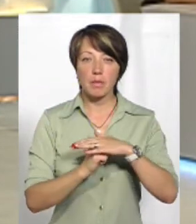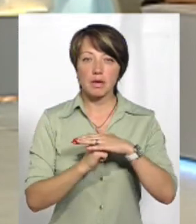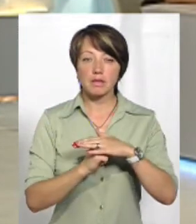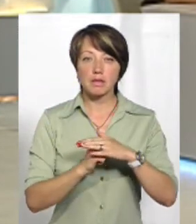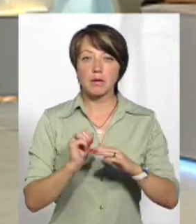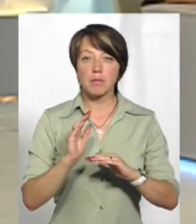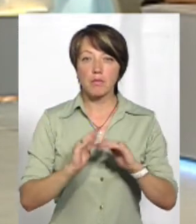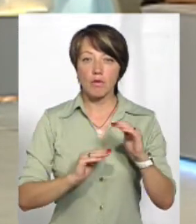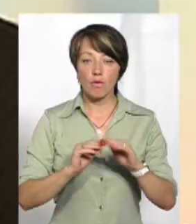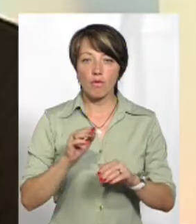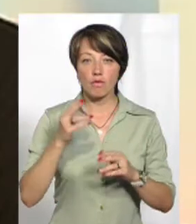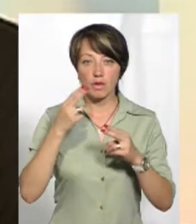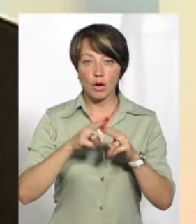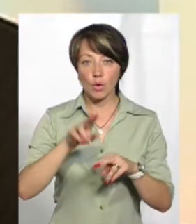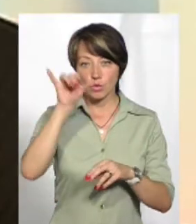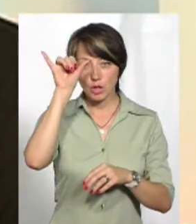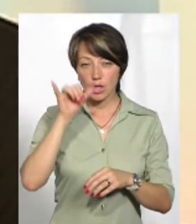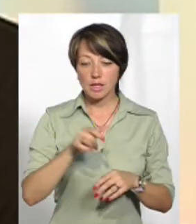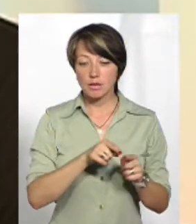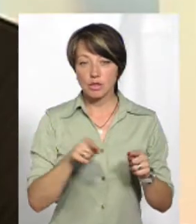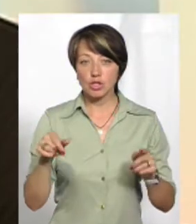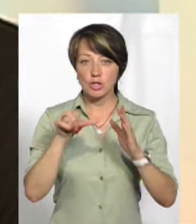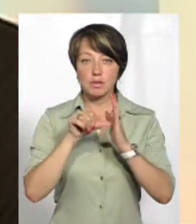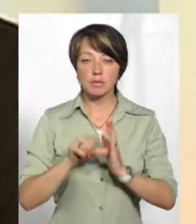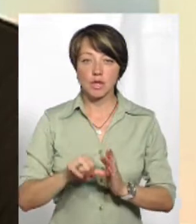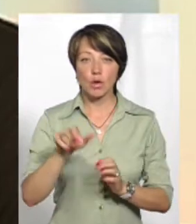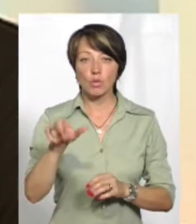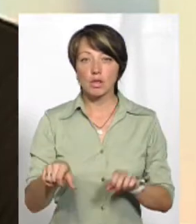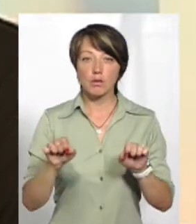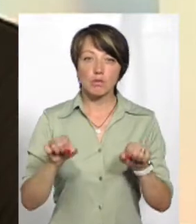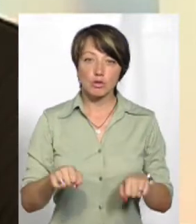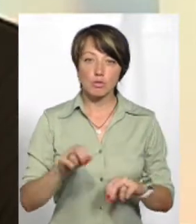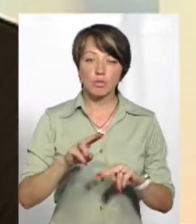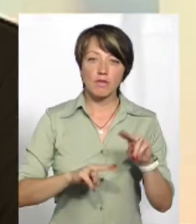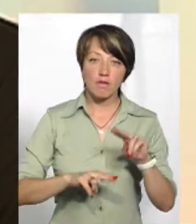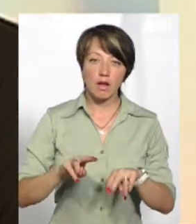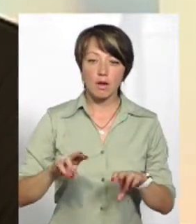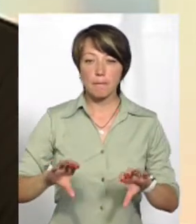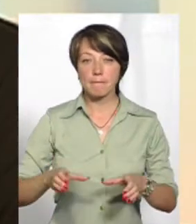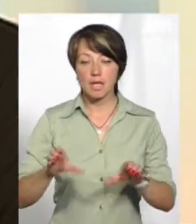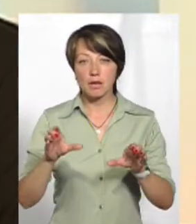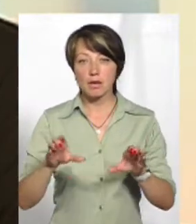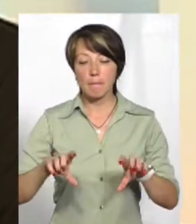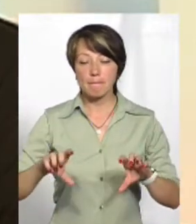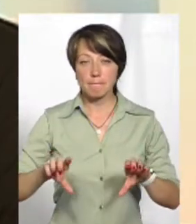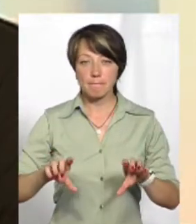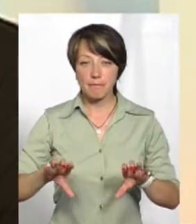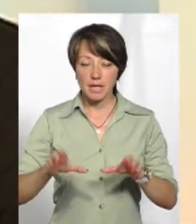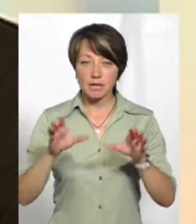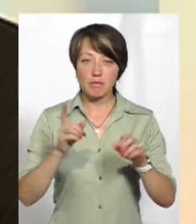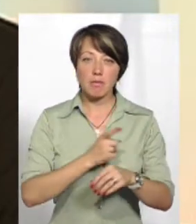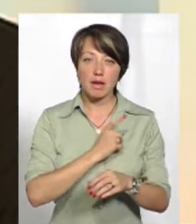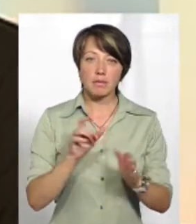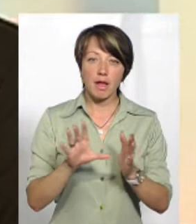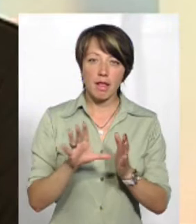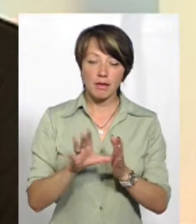профтехочіліч, але це курси до півроку. Тобто людина може бути будівельником, класти плитку, майстером,